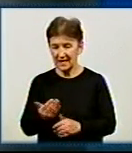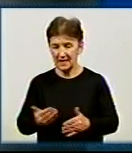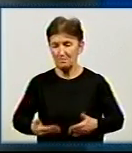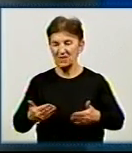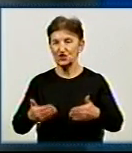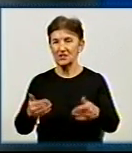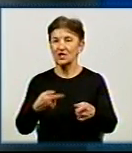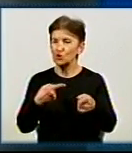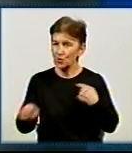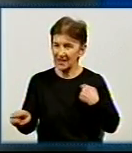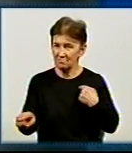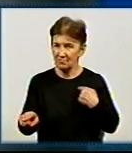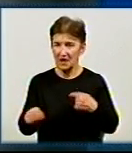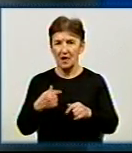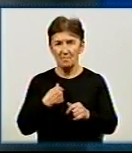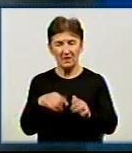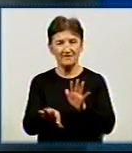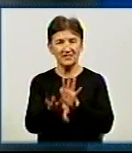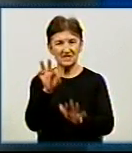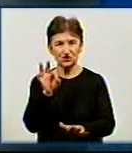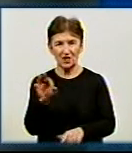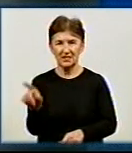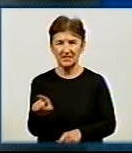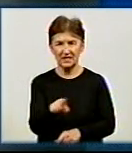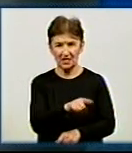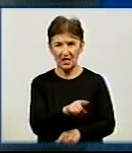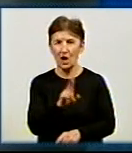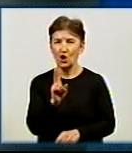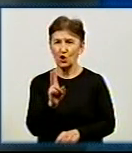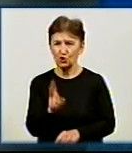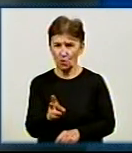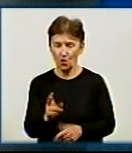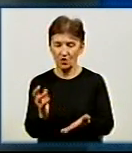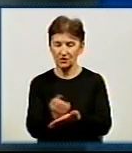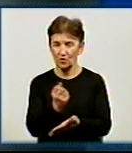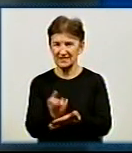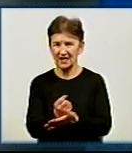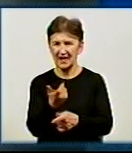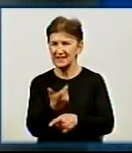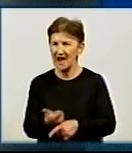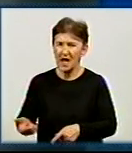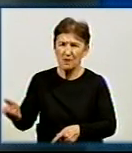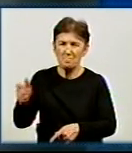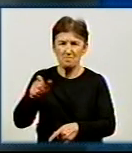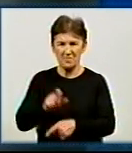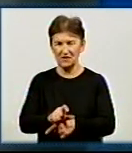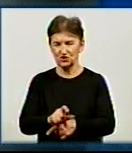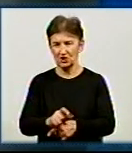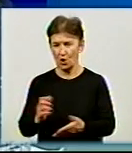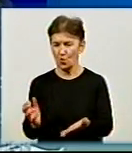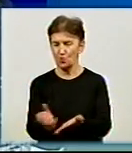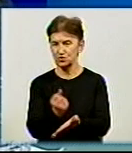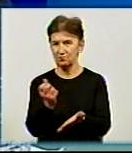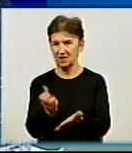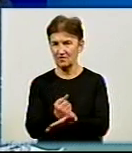ми вирішили визначати саме тих, хто досяг найбільших, найбільших успіхів і